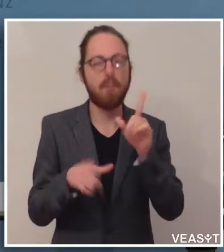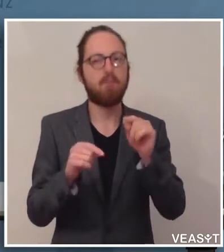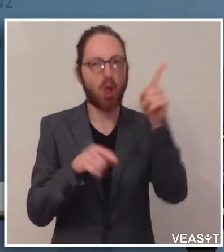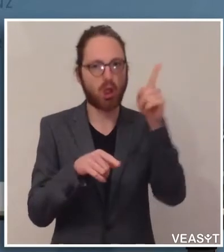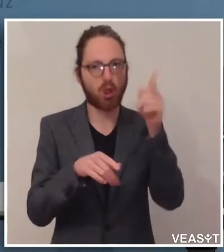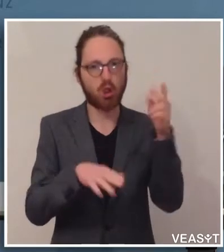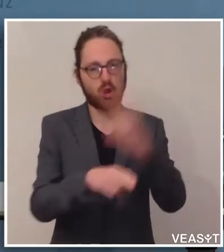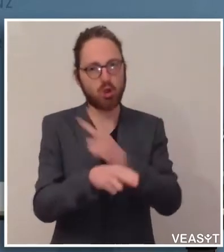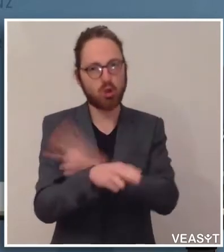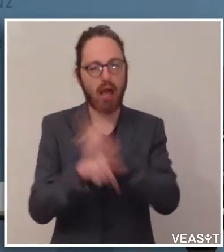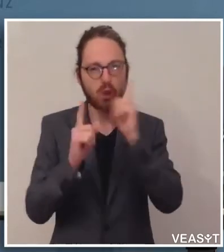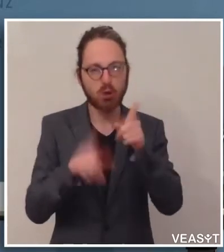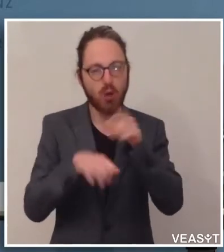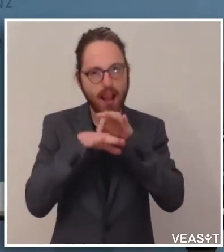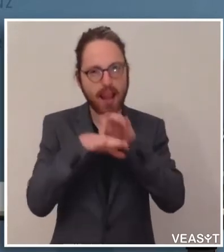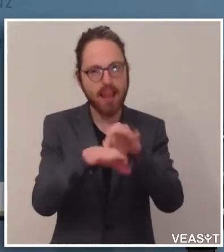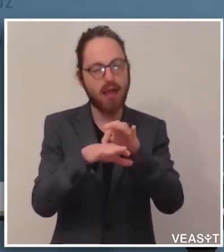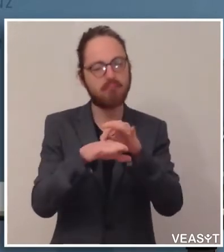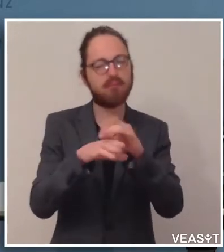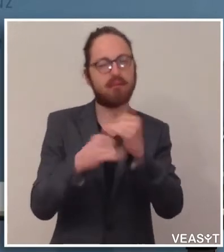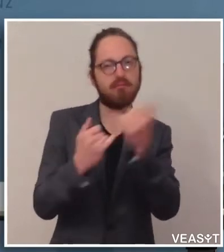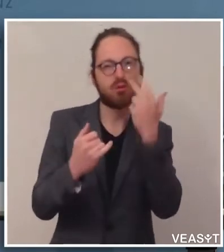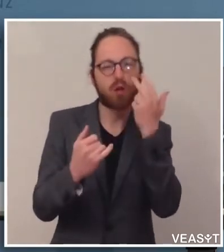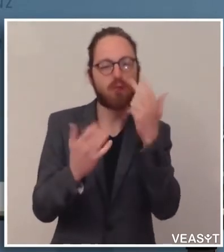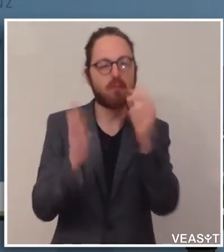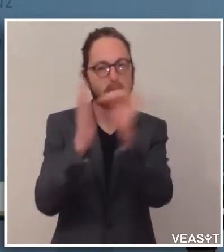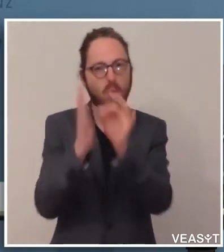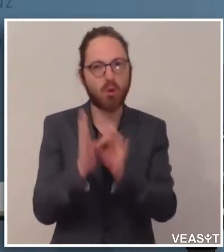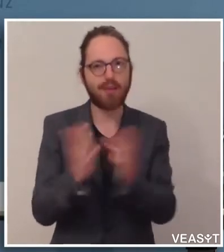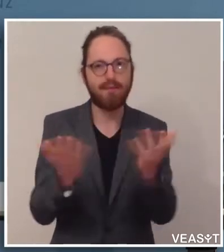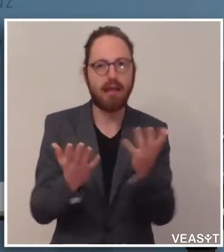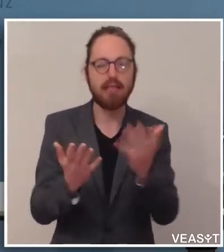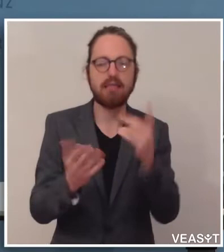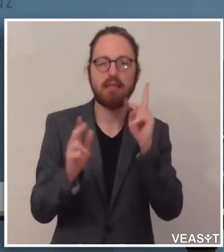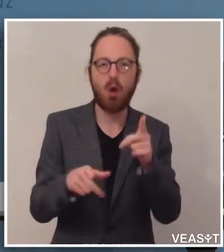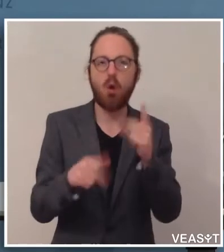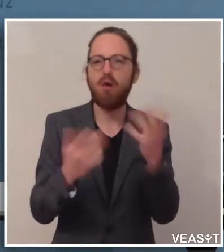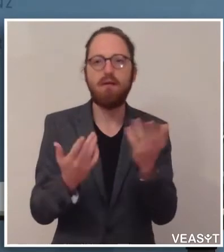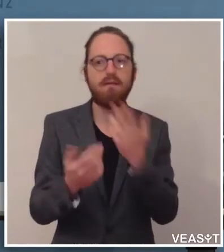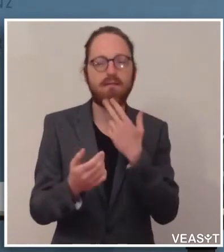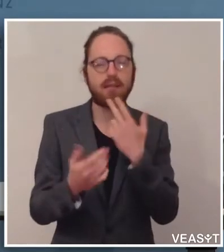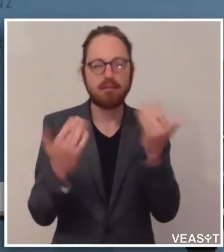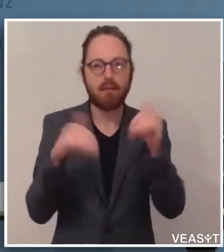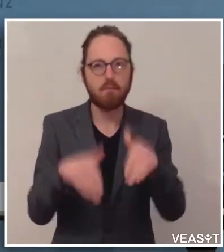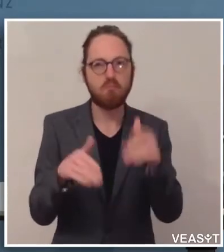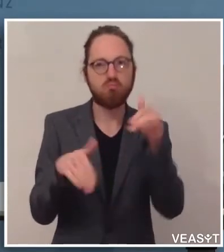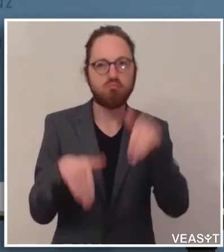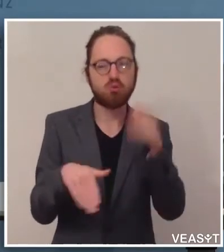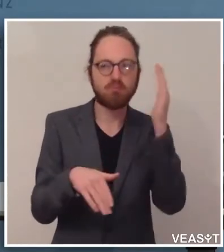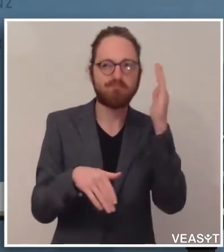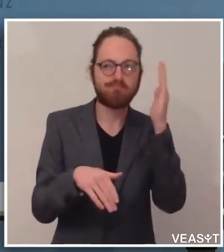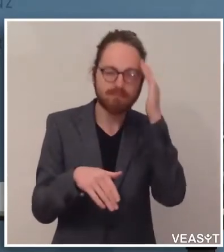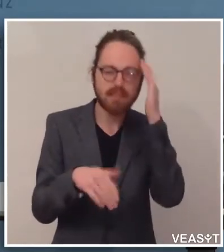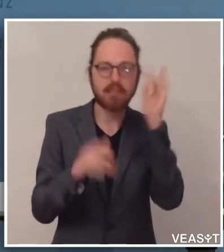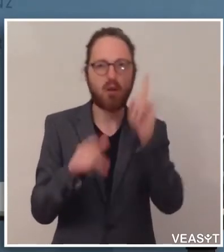welcher Kriterien soll das entschieden werden, welches sind die Basisdaten, die vorhanden sein müssen, was ist besonders zu berücksichtigen. Aber dann müssen es die Regionen